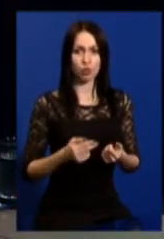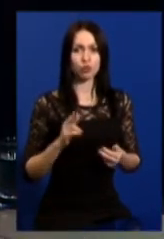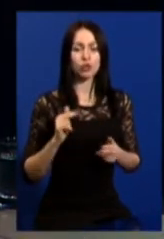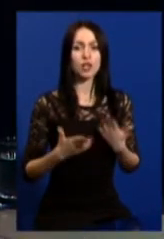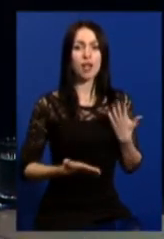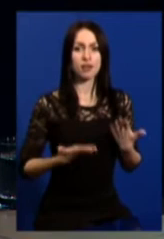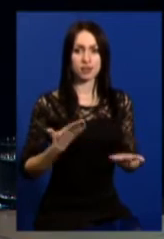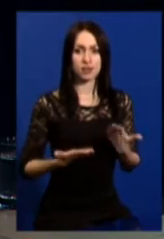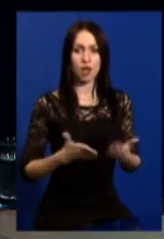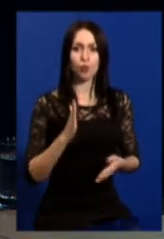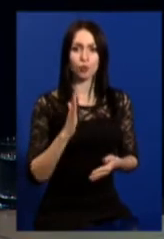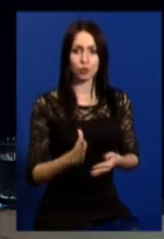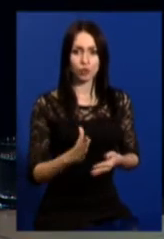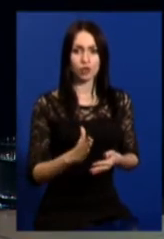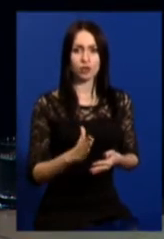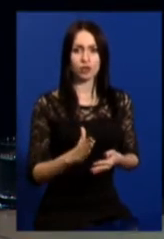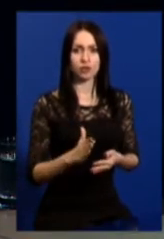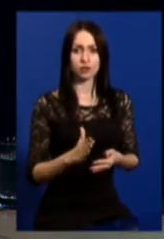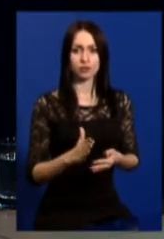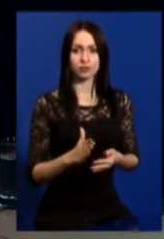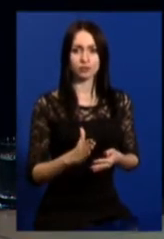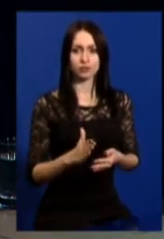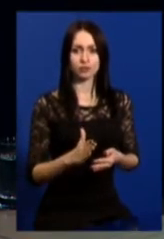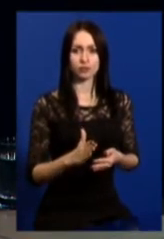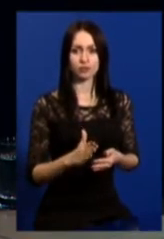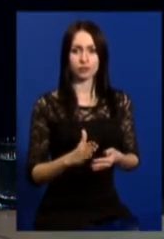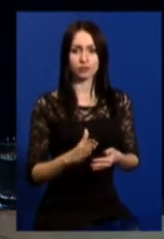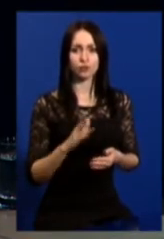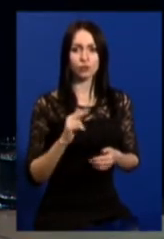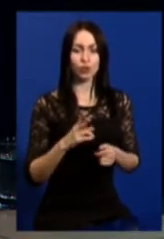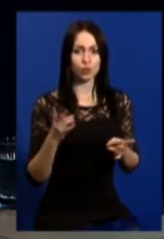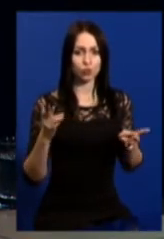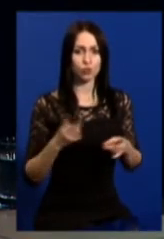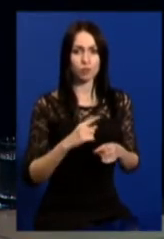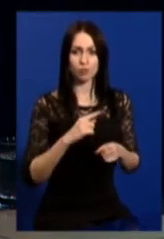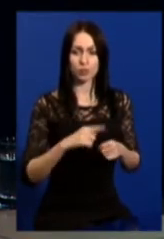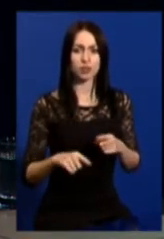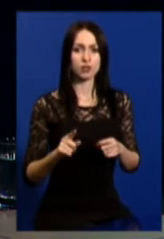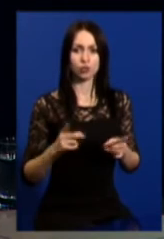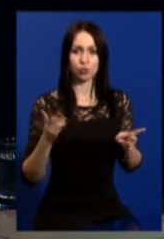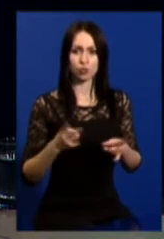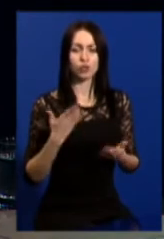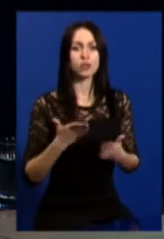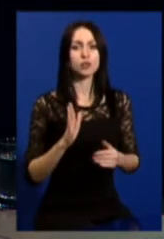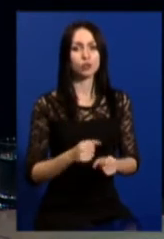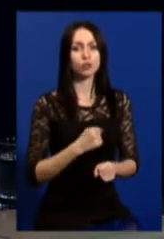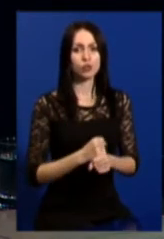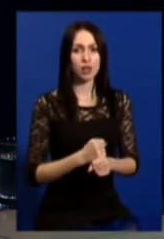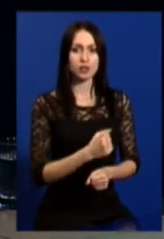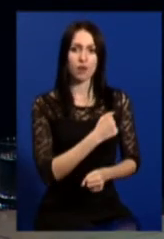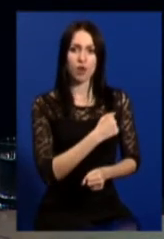якщо буде на те оперативна потреба, якщо будуть створюватися